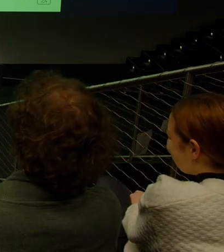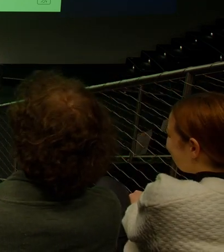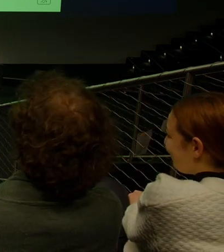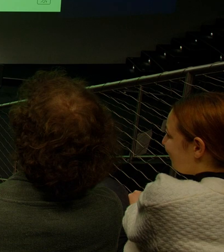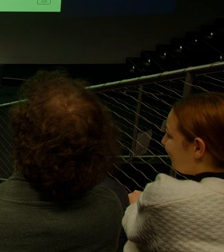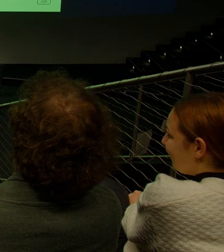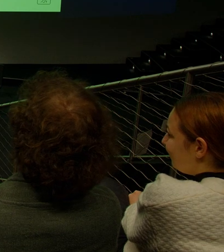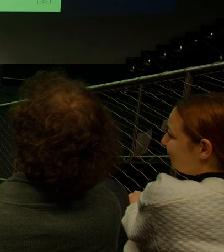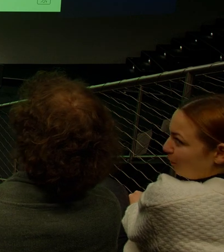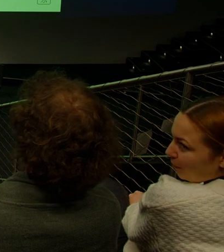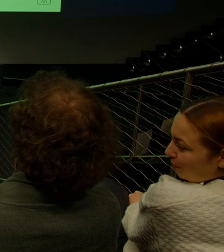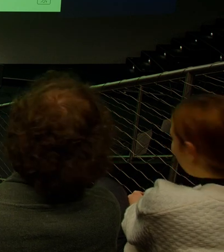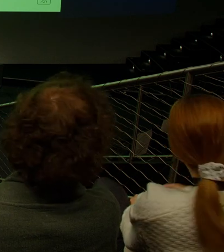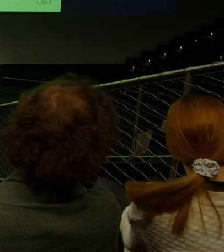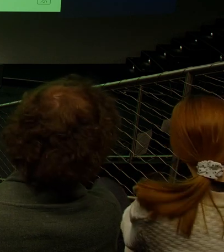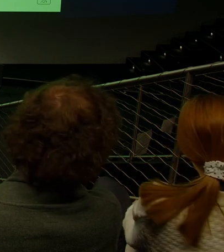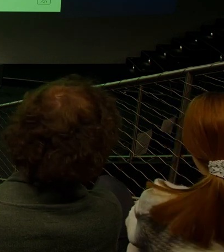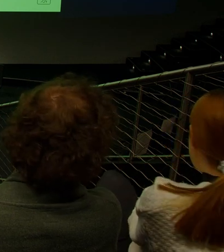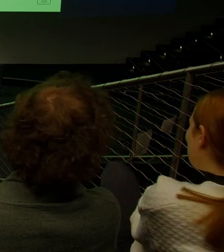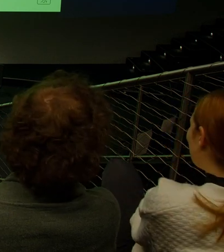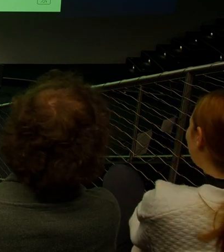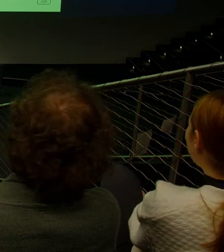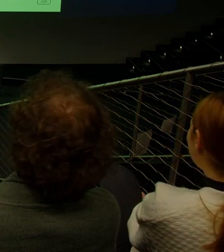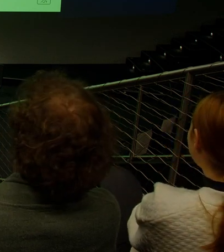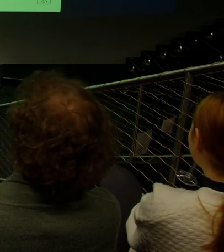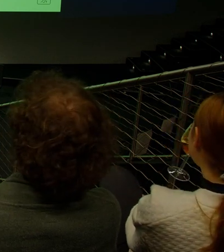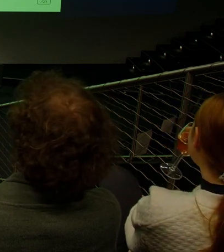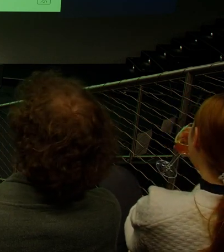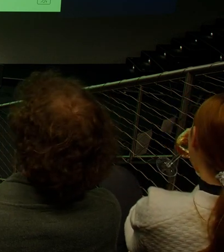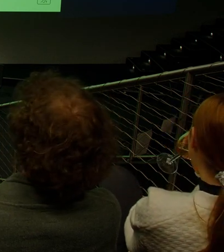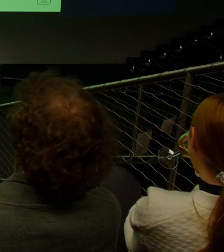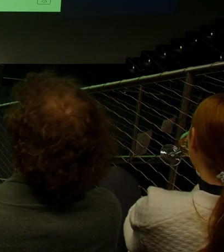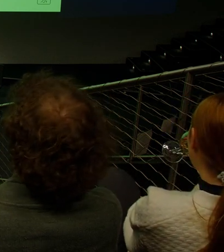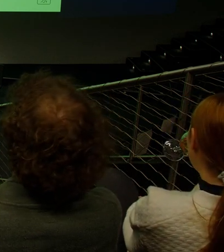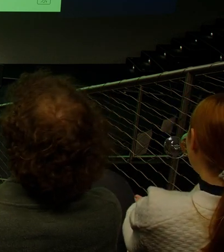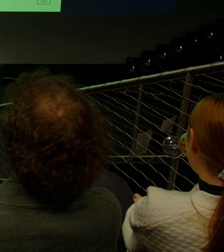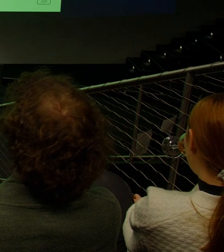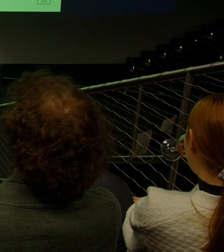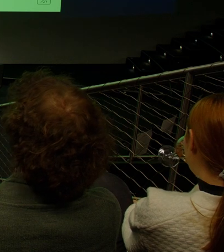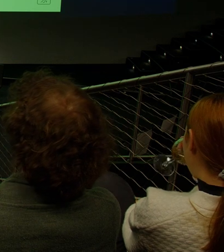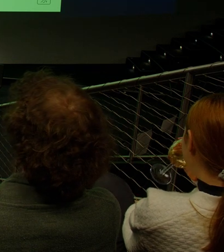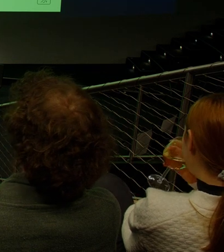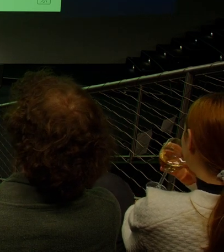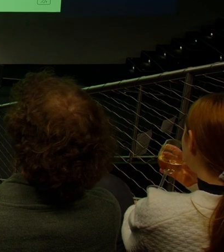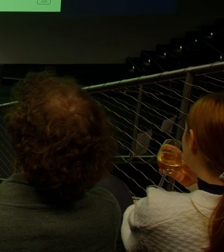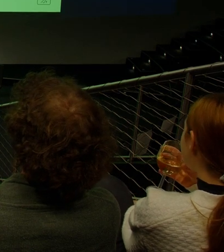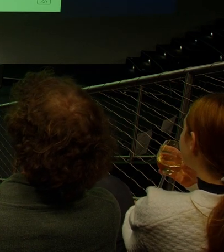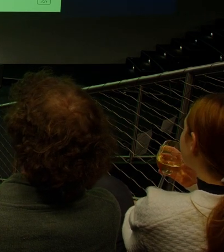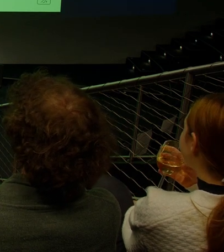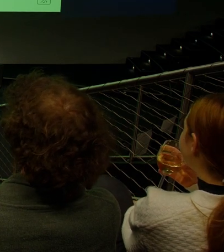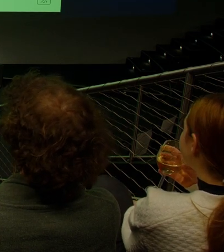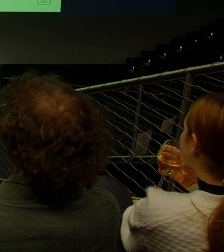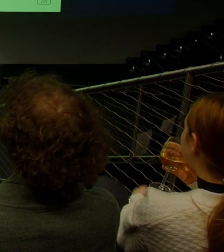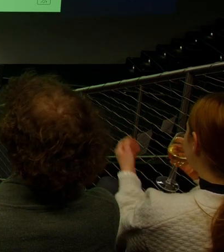ho vítám samozřejmě taky, Tomáše Hradečného za Studio X. Teď vás poprosím, pánové, tak jak postupně bude vaše prezentace vyžadovat,